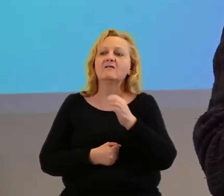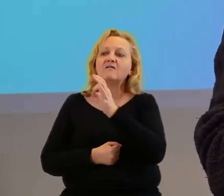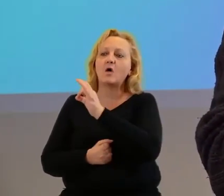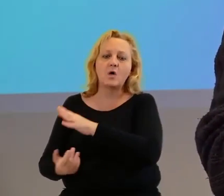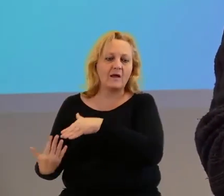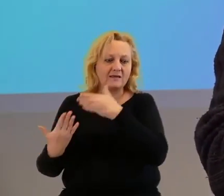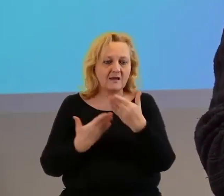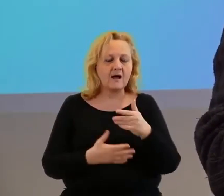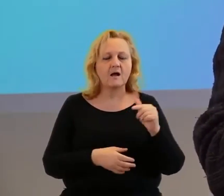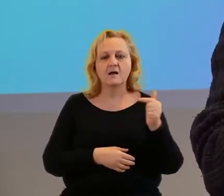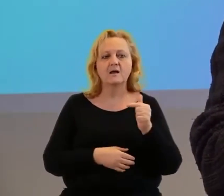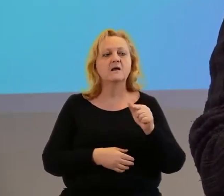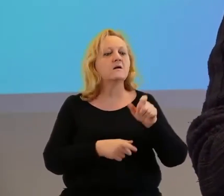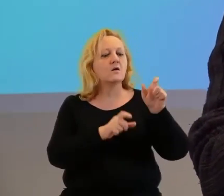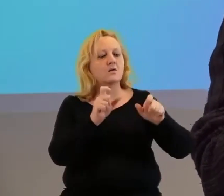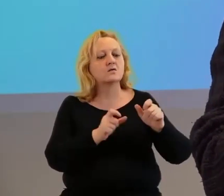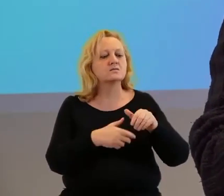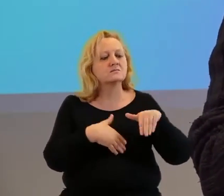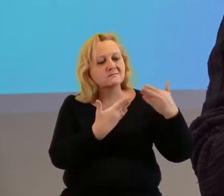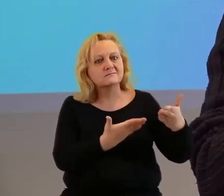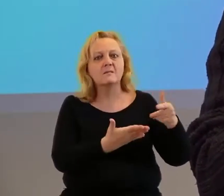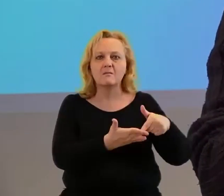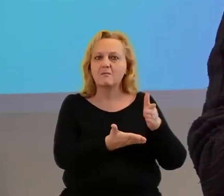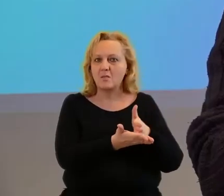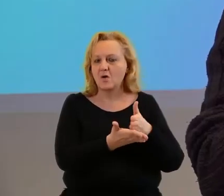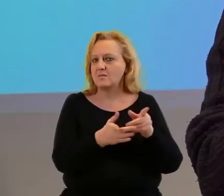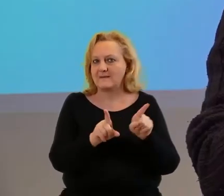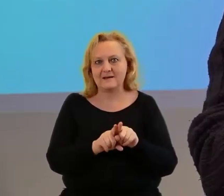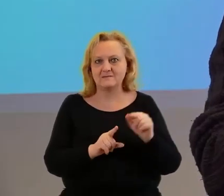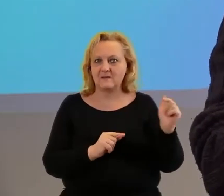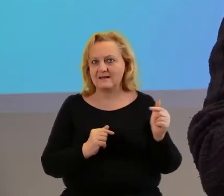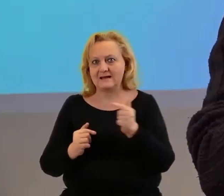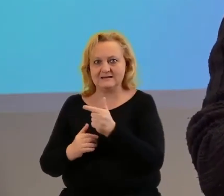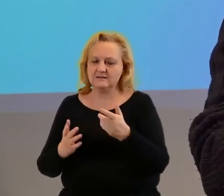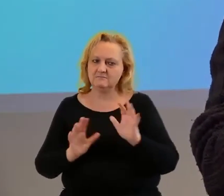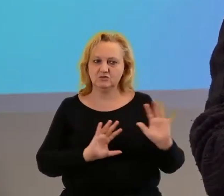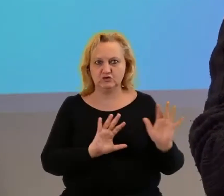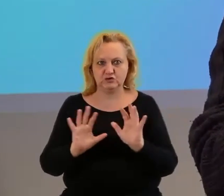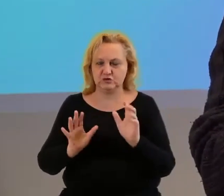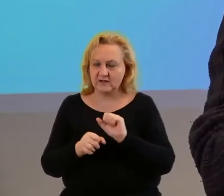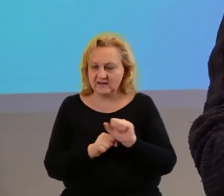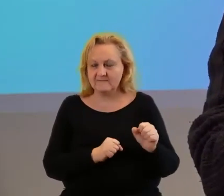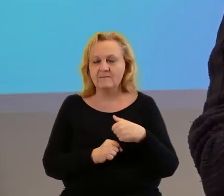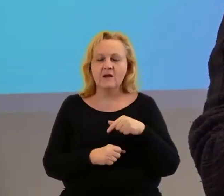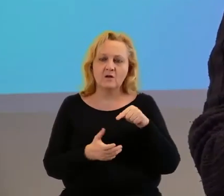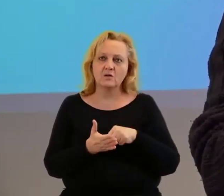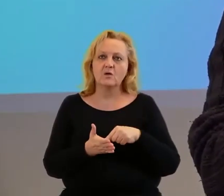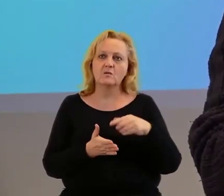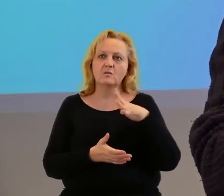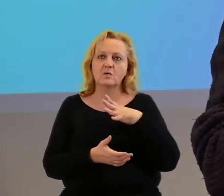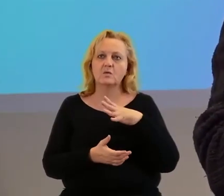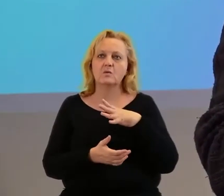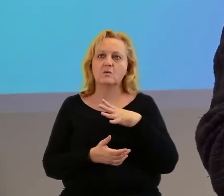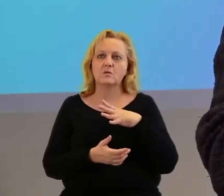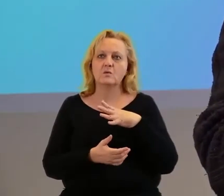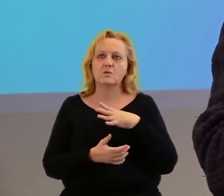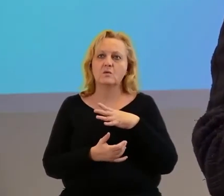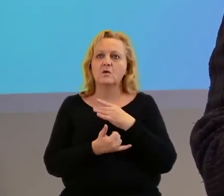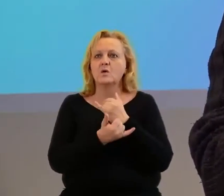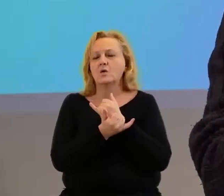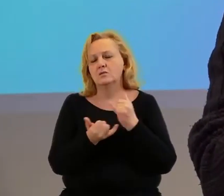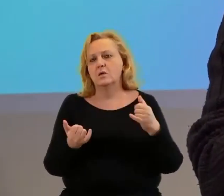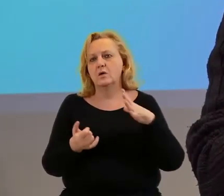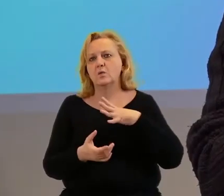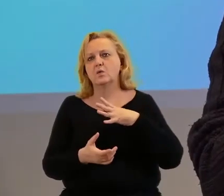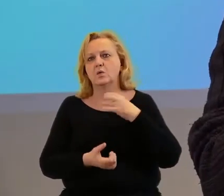i oczywiście osób, którym pomagamy. To był proces, bo na początku to pewne formalności były dla nas, mieliśmy różne trudności,